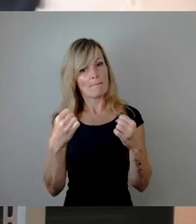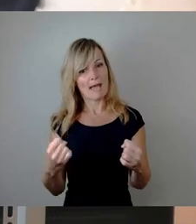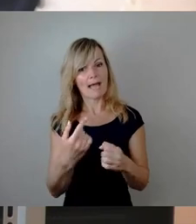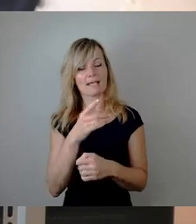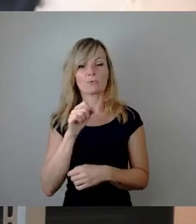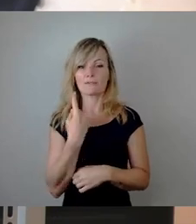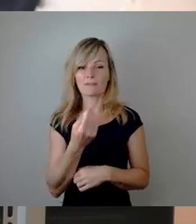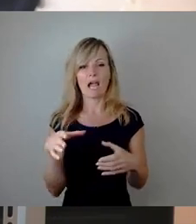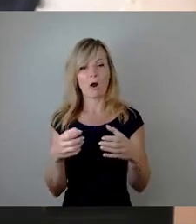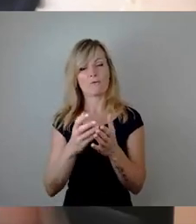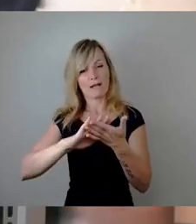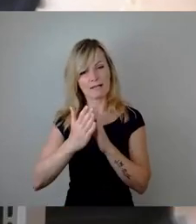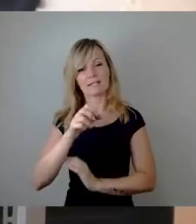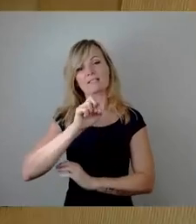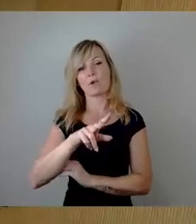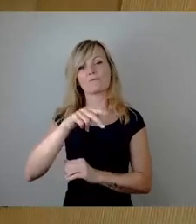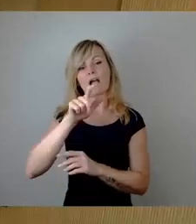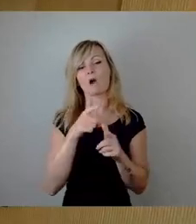Ausschüsse zu verständigen. Vielen Dank.